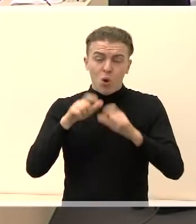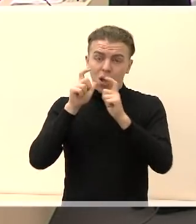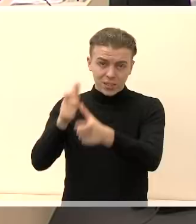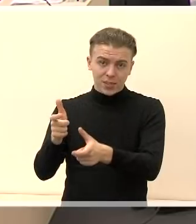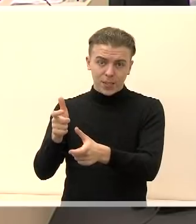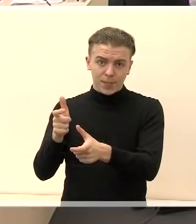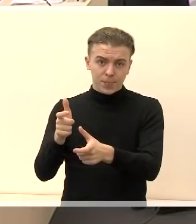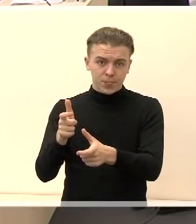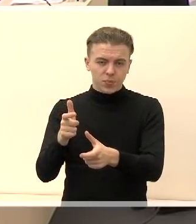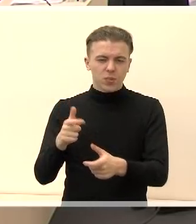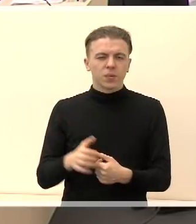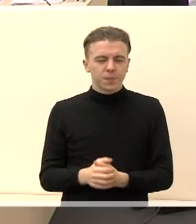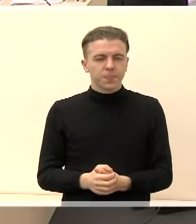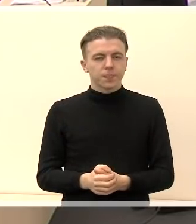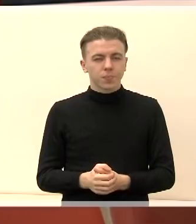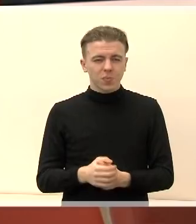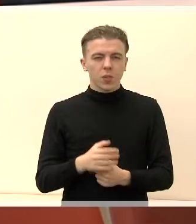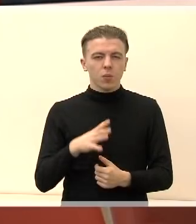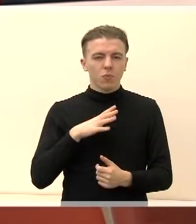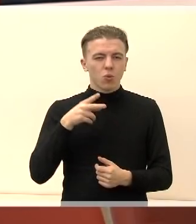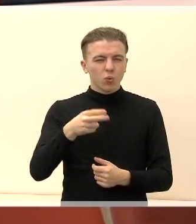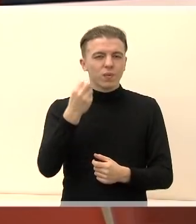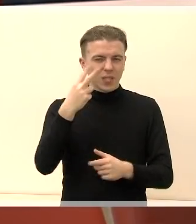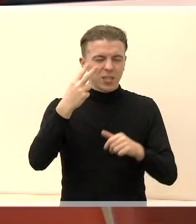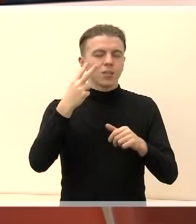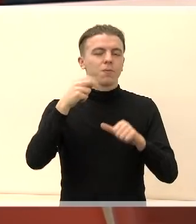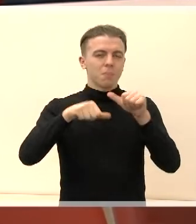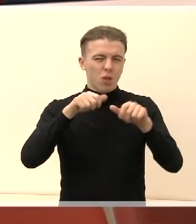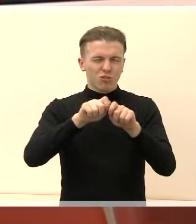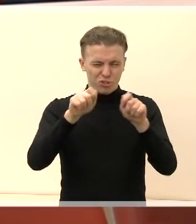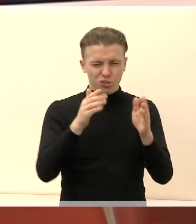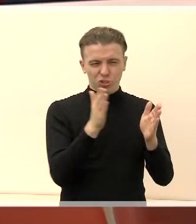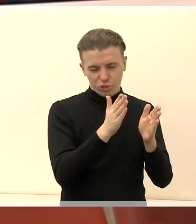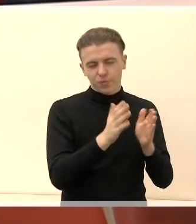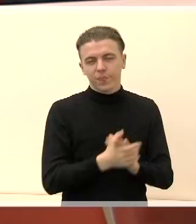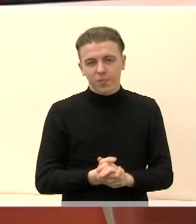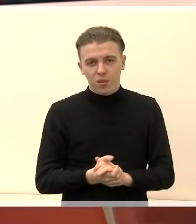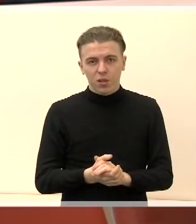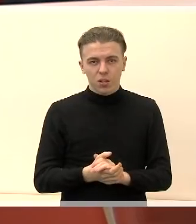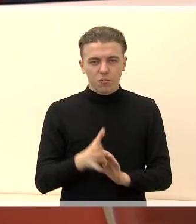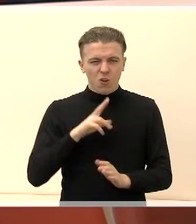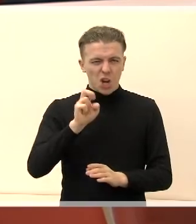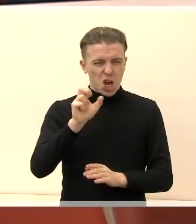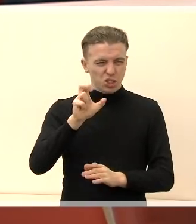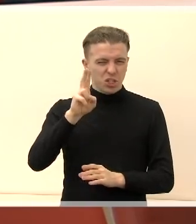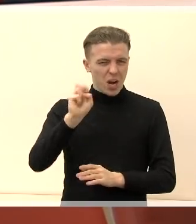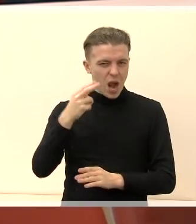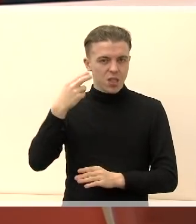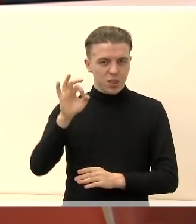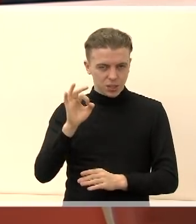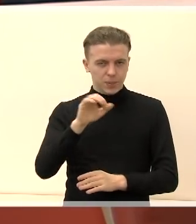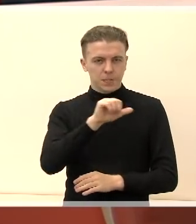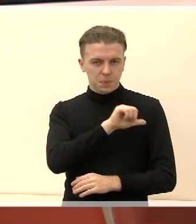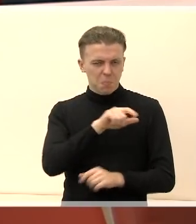12 metų pradžioj, 2012 metų Kačkanas, tuo metinis, reiškia,